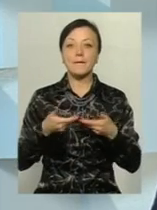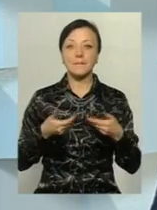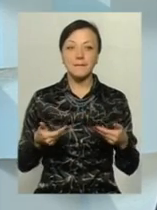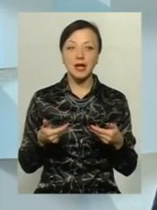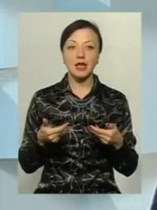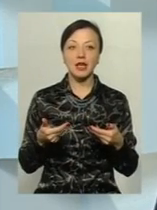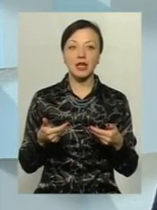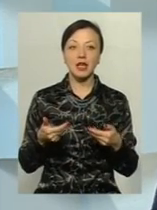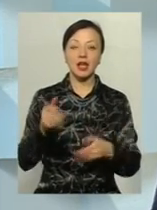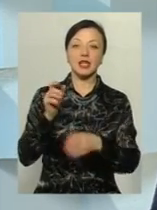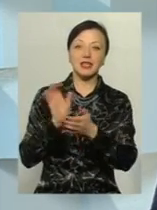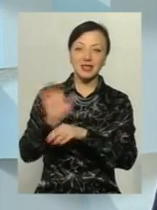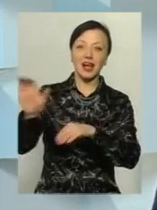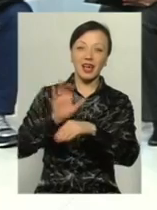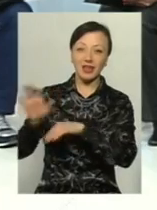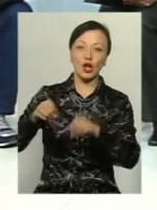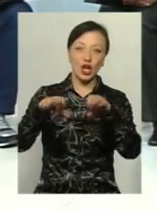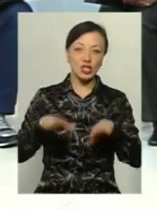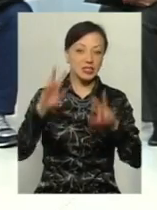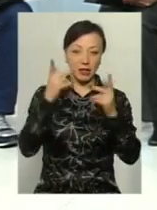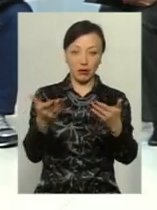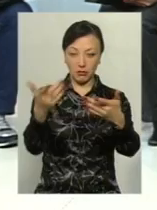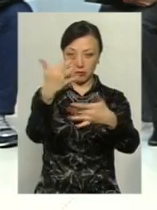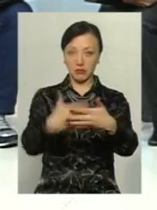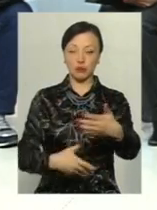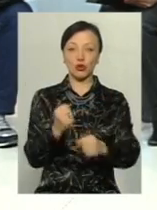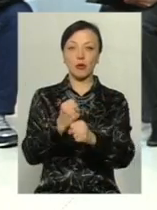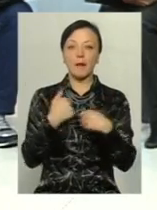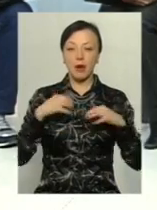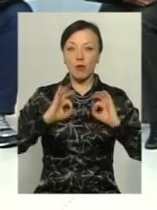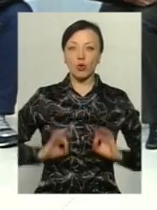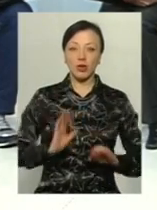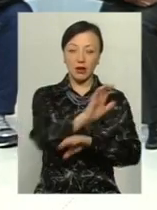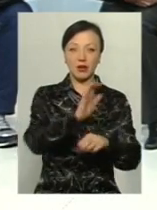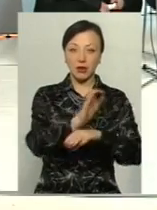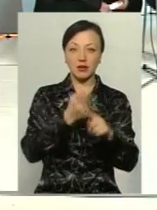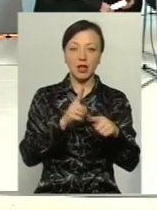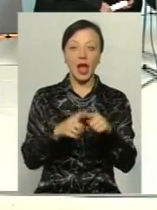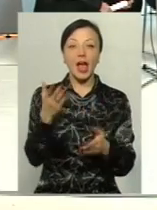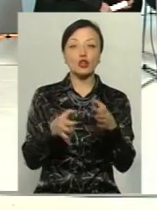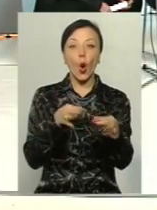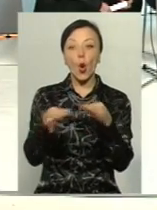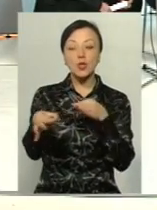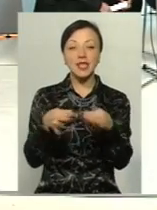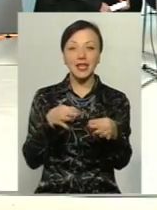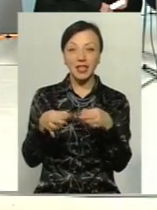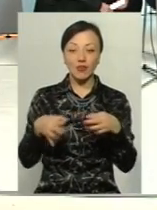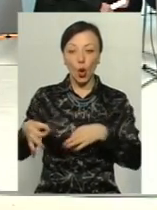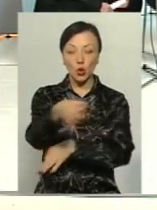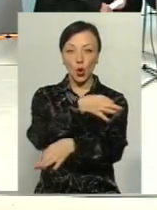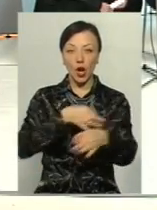закинули владу, закидали рішення, бо вони не знали, що з ним робити. Ми прокуратурів закинули, понімаєте? Якщо консультативно-дорадчий орган